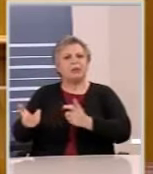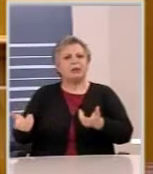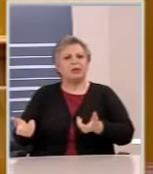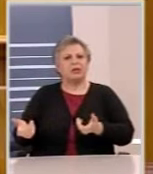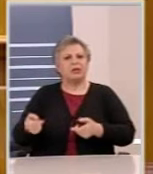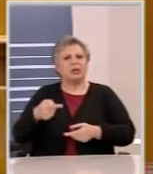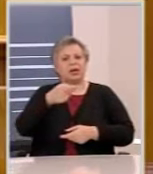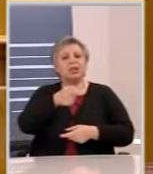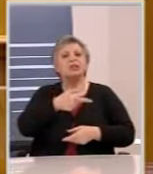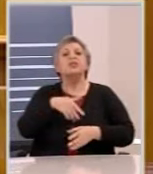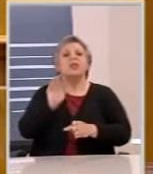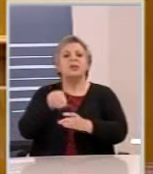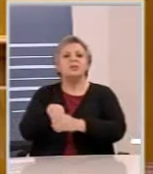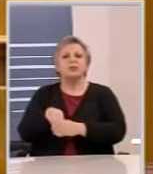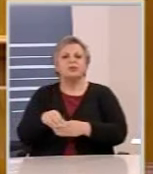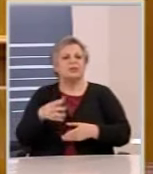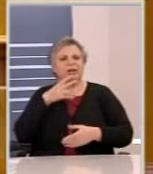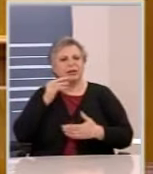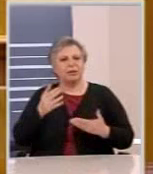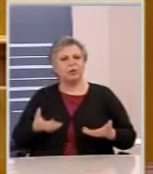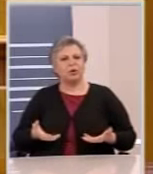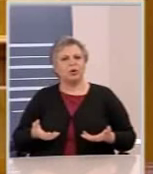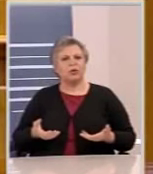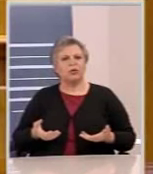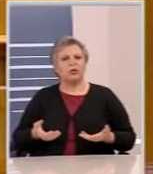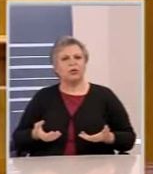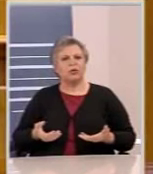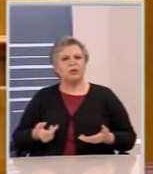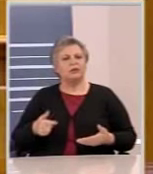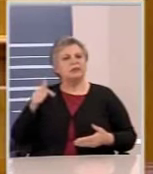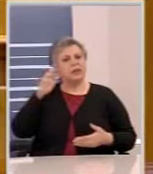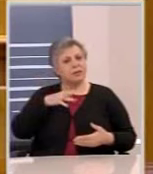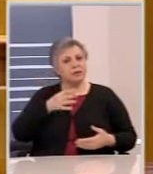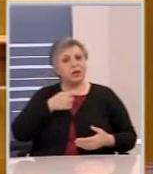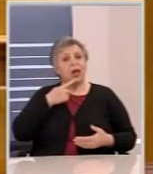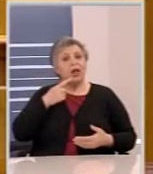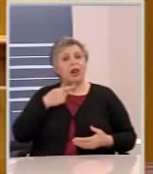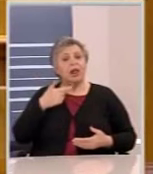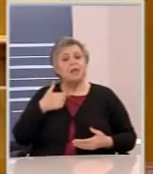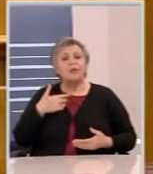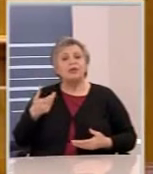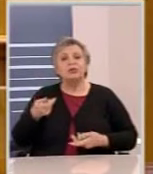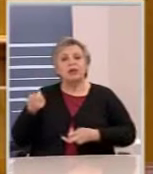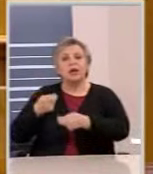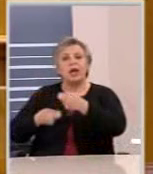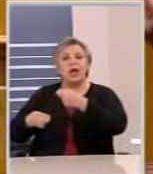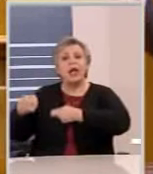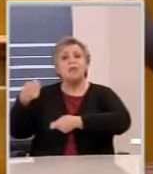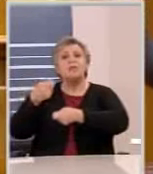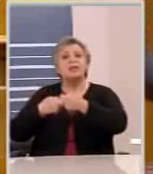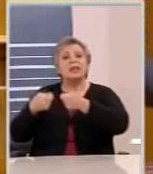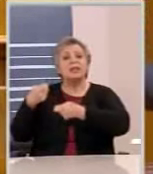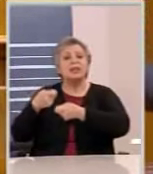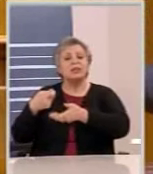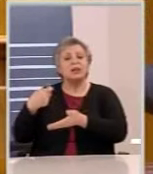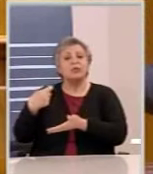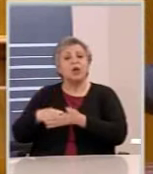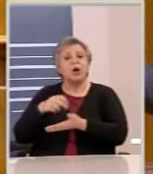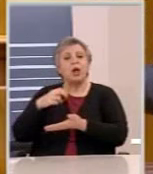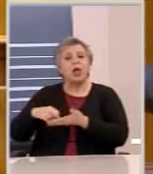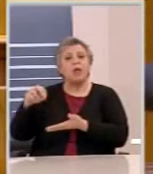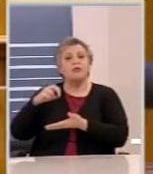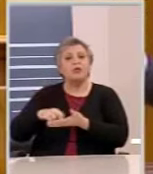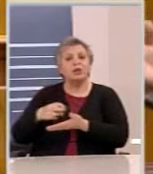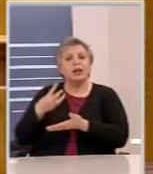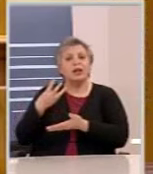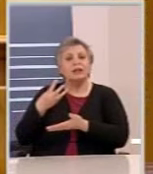Δηλαδή θα καταψηφίσετε τη μείωση της φορολόγησης της επιχειρήσης κατά τρεις μονάδες. Εσείς που κόπτεστε δεξιά και αριστερά